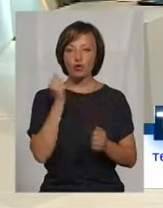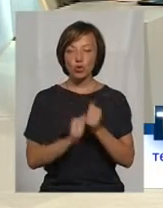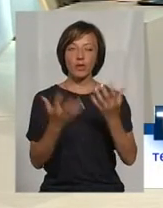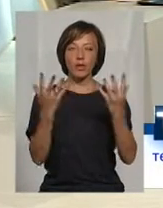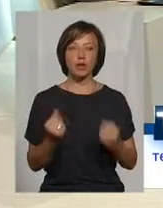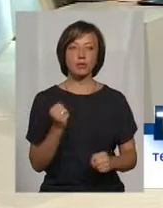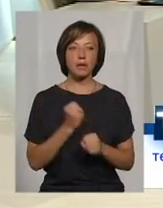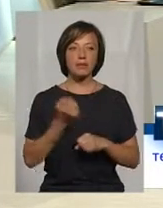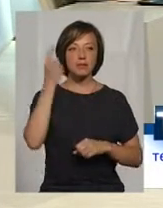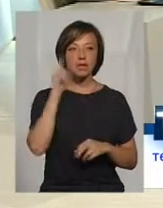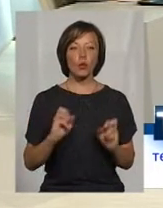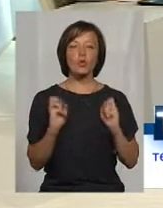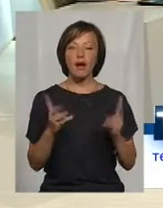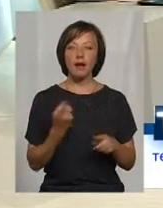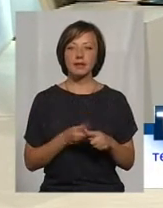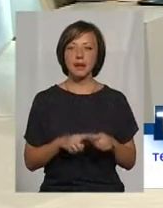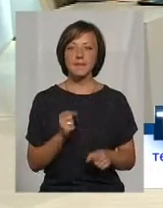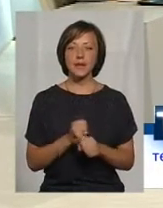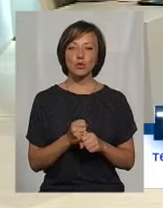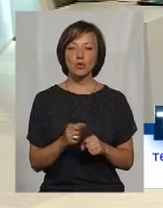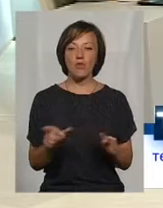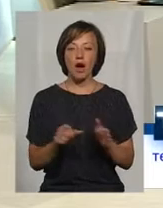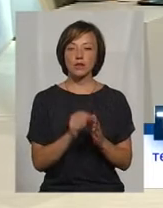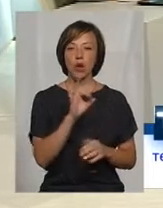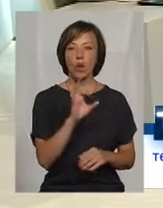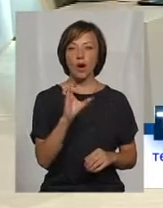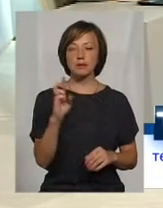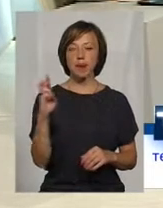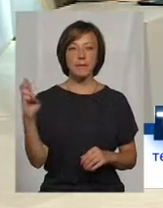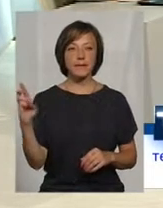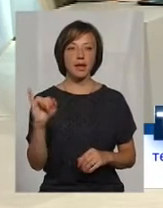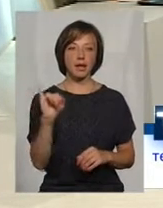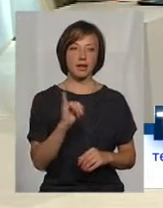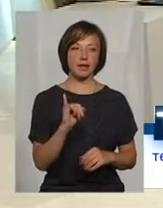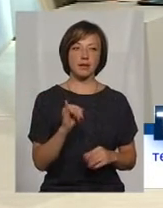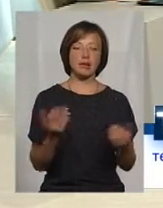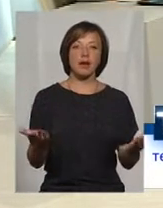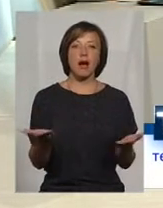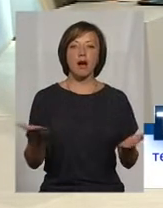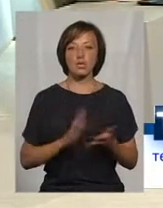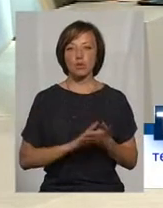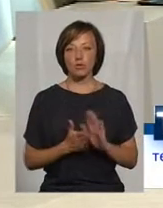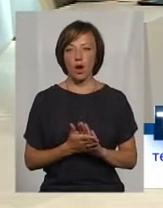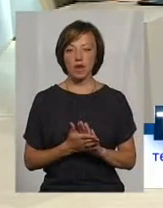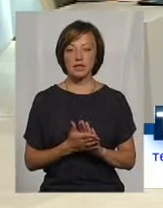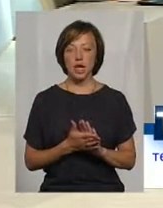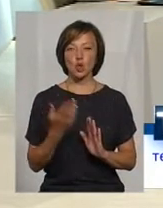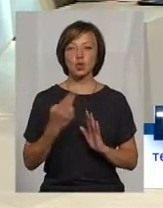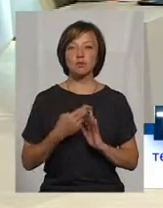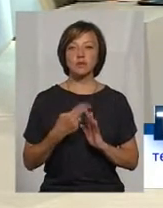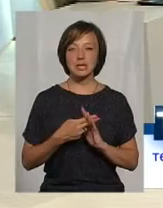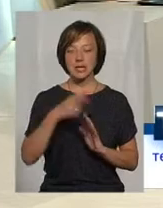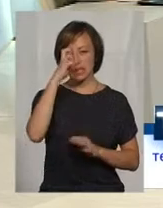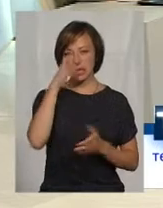знають, як це працювати у СББ, і яка ситуація із субсидіями в